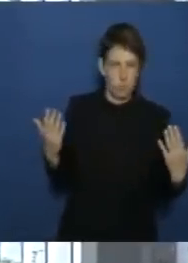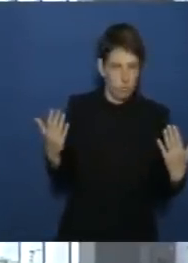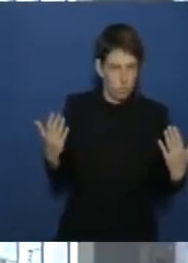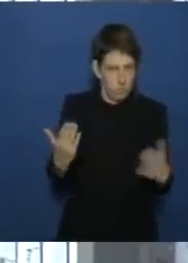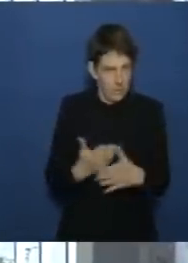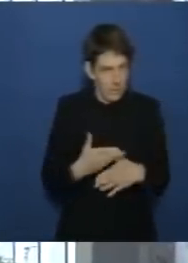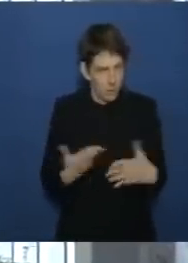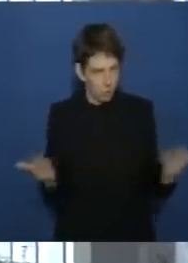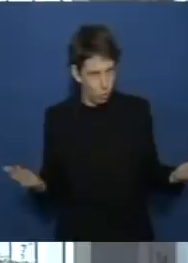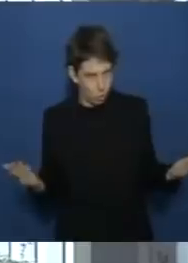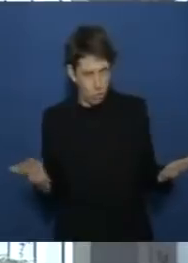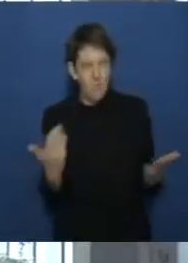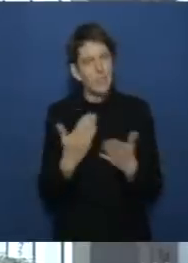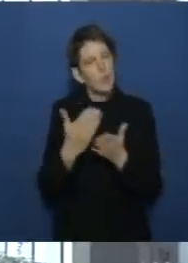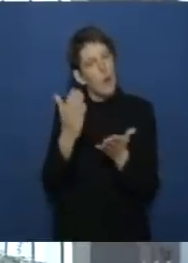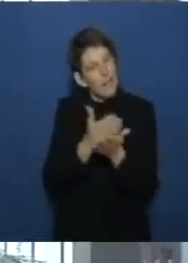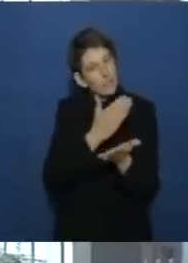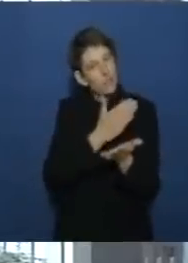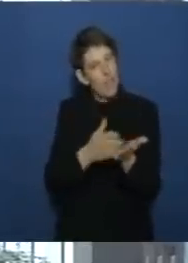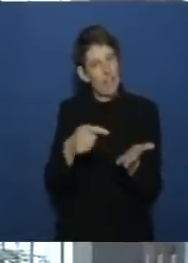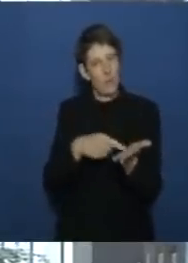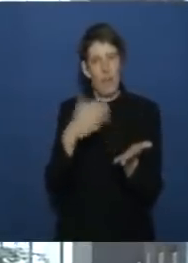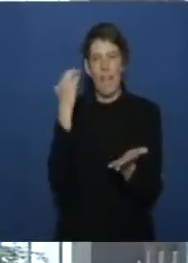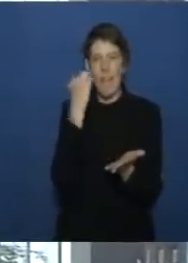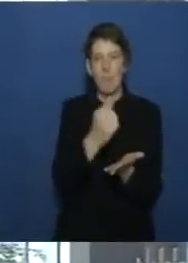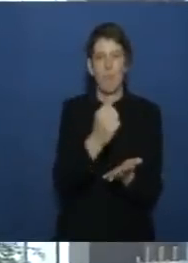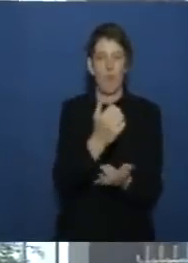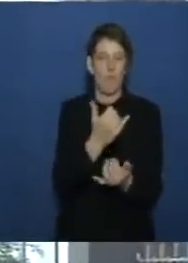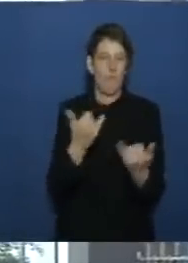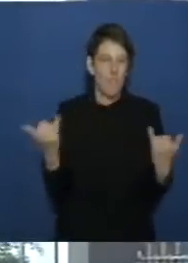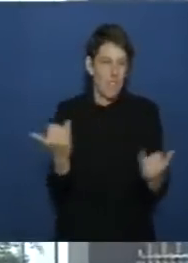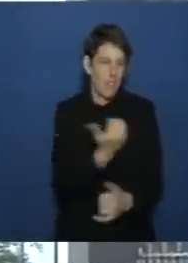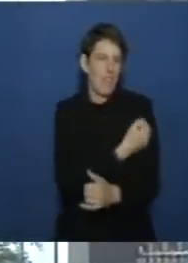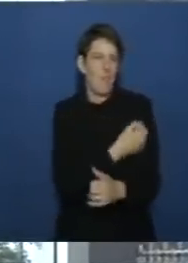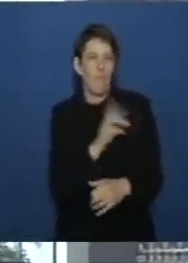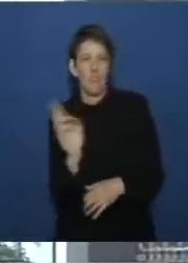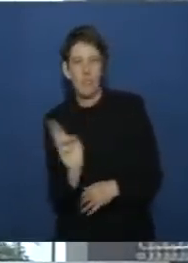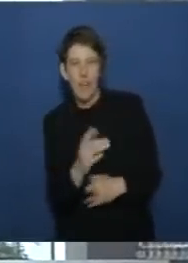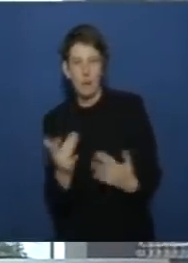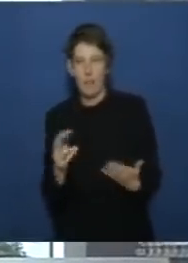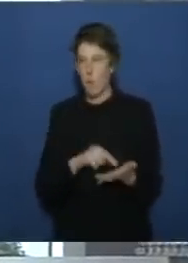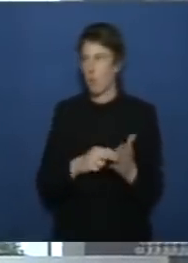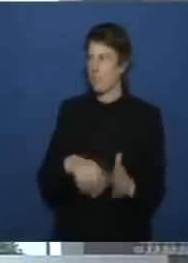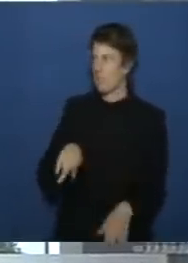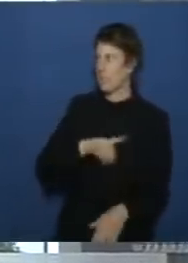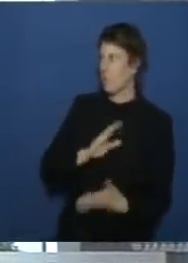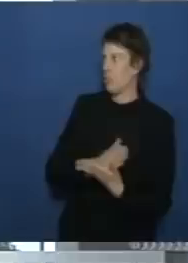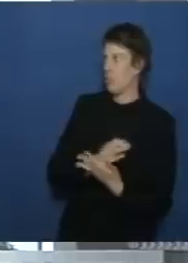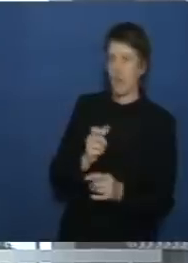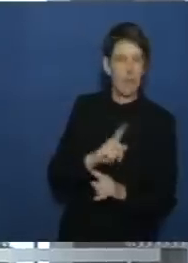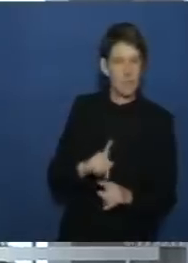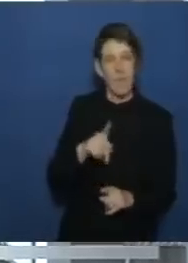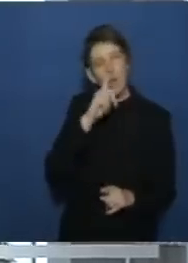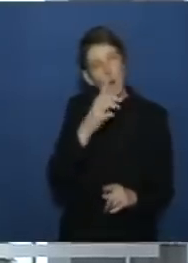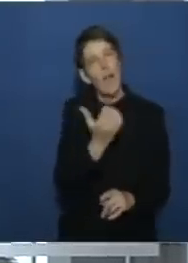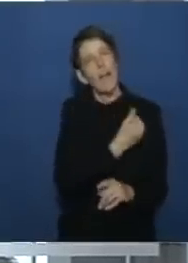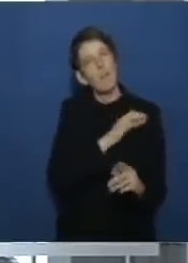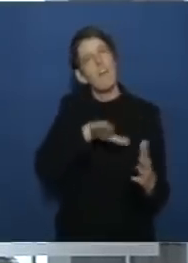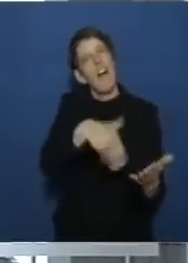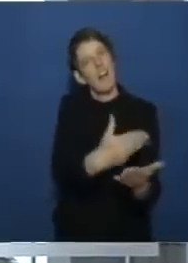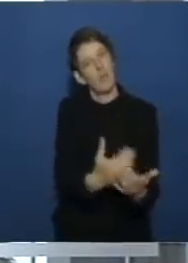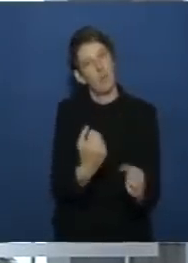solche entscheidungen wie geimpft wird kann die politik nicht treffen sondern sie kann nur ein impfangebot